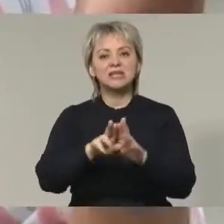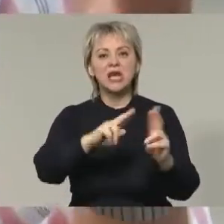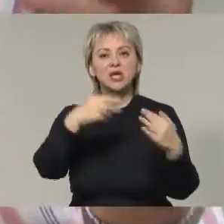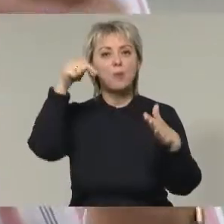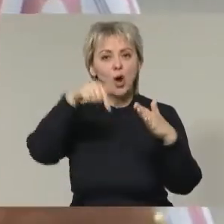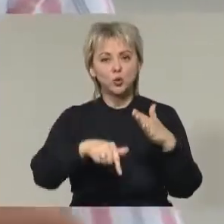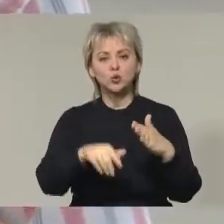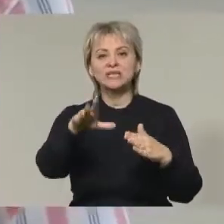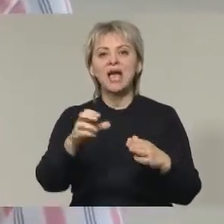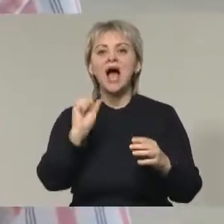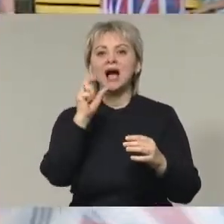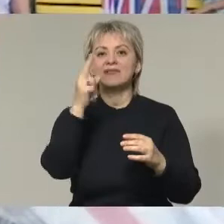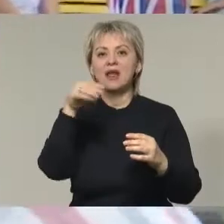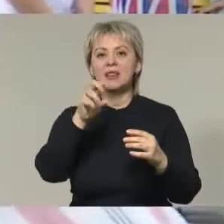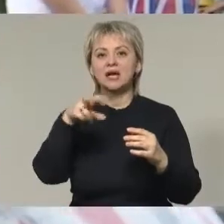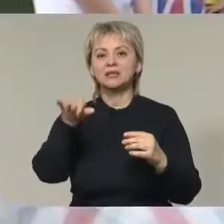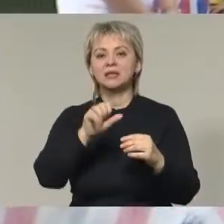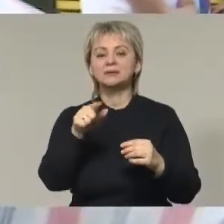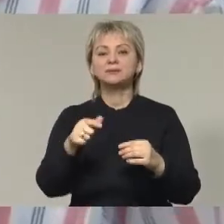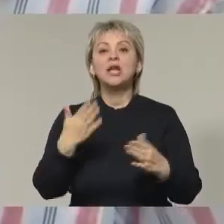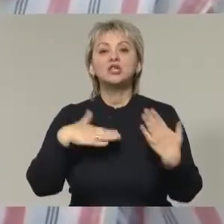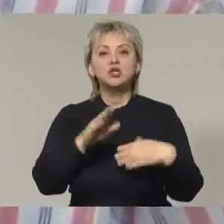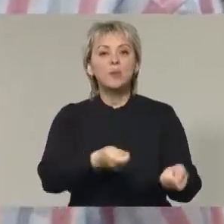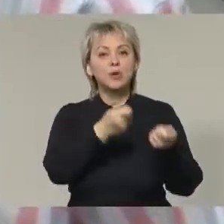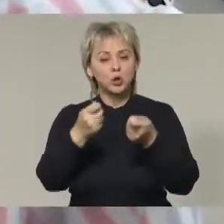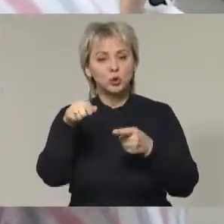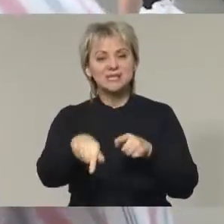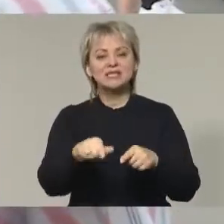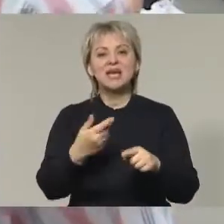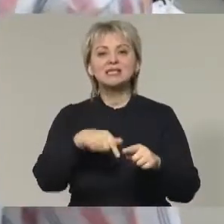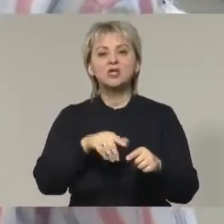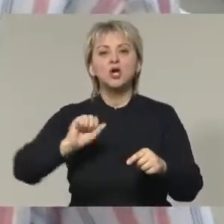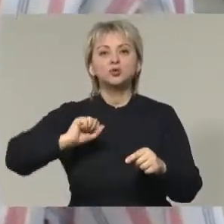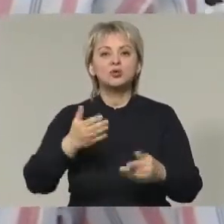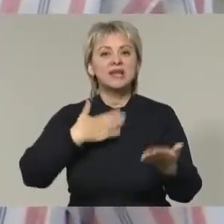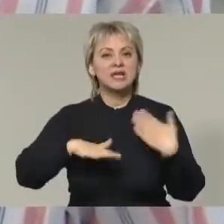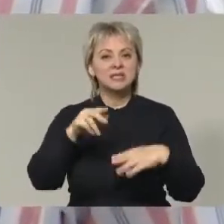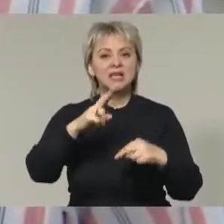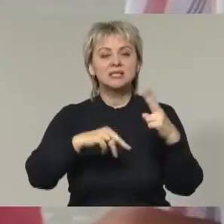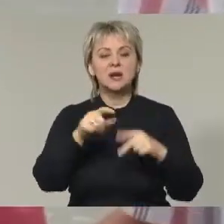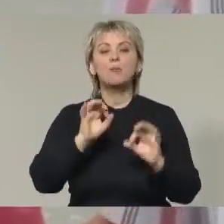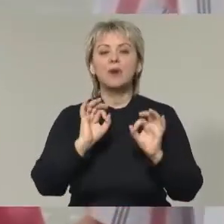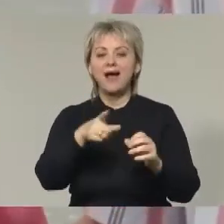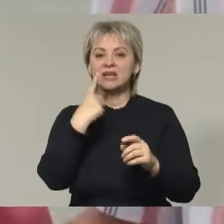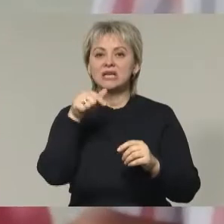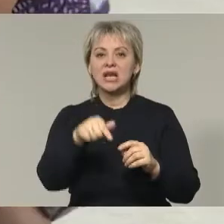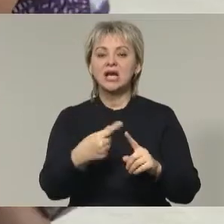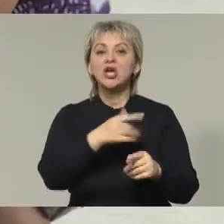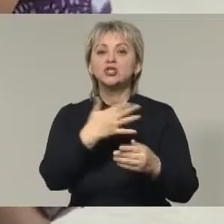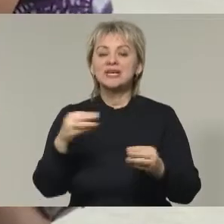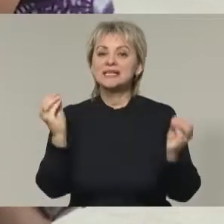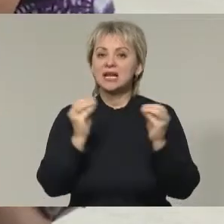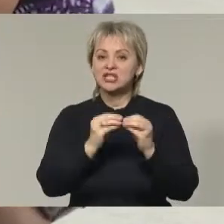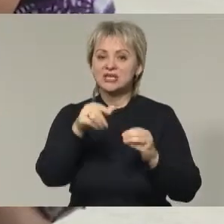погружением с аквалангом. «Тищена радость приносит. Здесь движение радость приносит». «Да, говори». Партнерша несколько